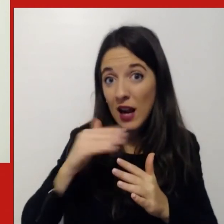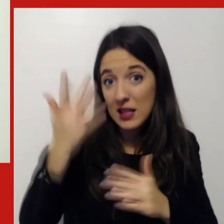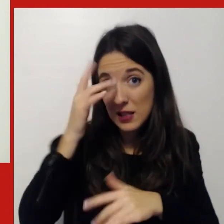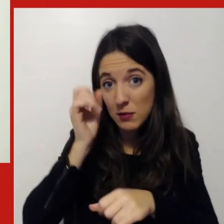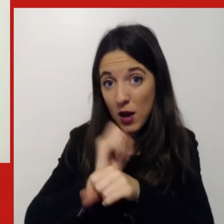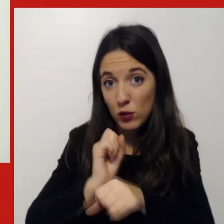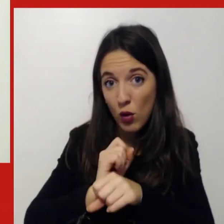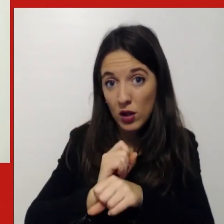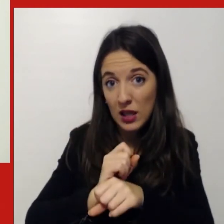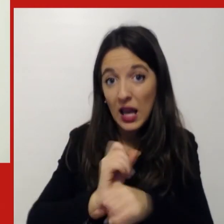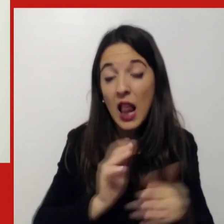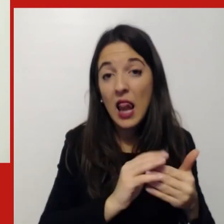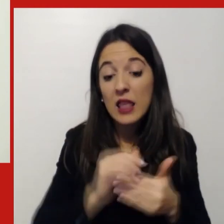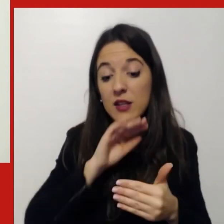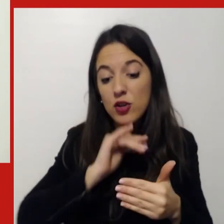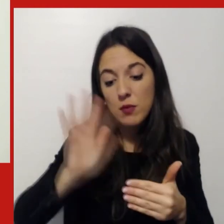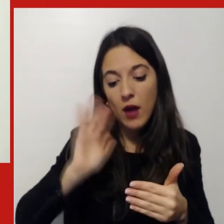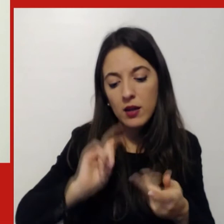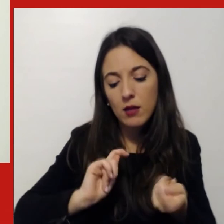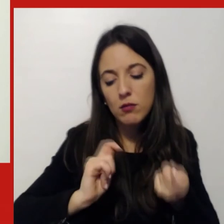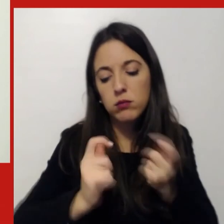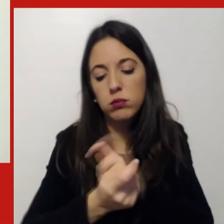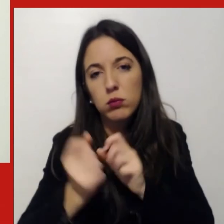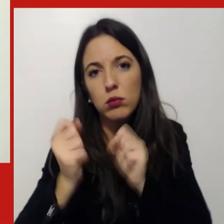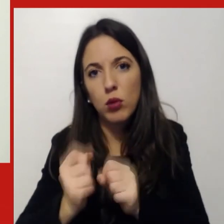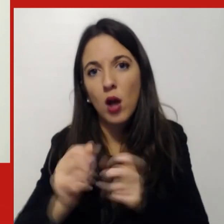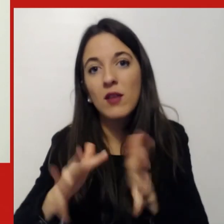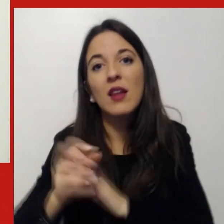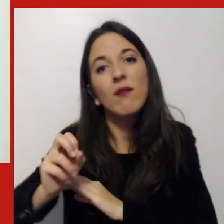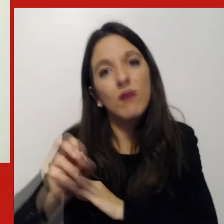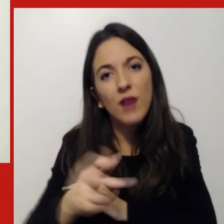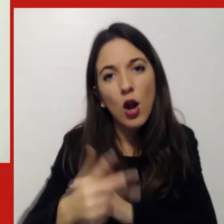tanto se lo smart working come dire